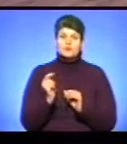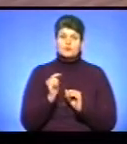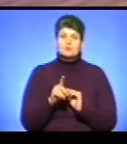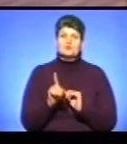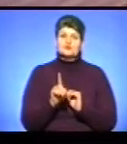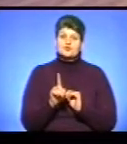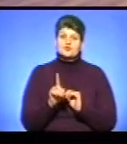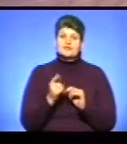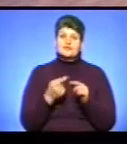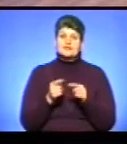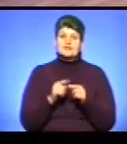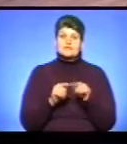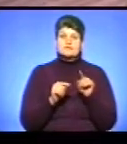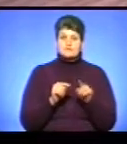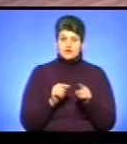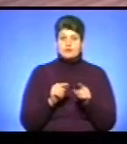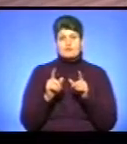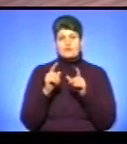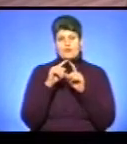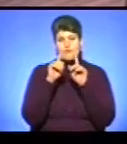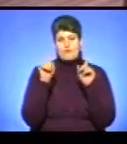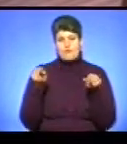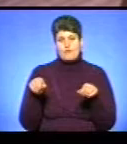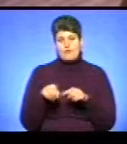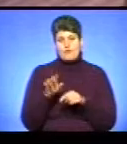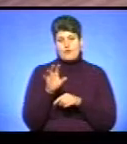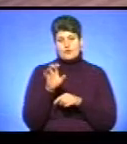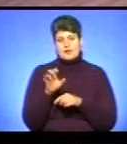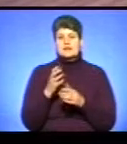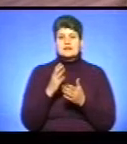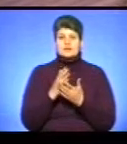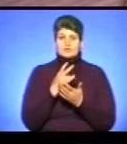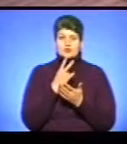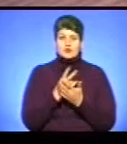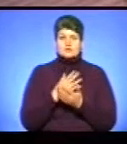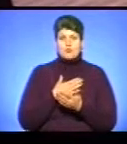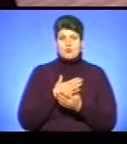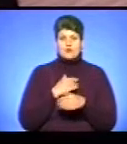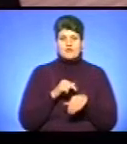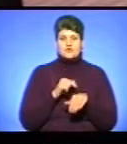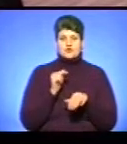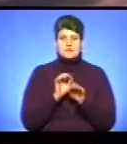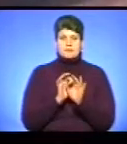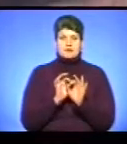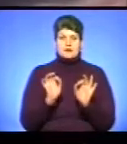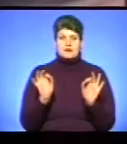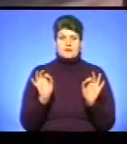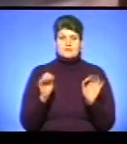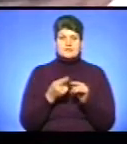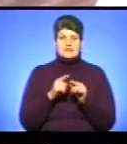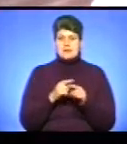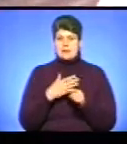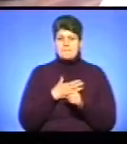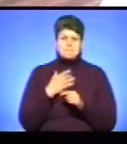що в цьому портреті відображене моє відчуття прекрасного. Це перша